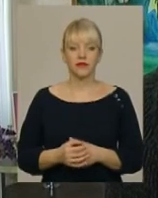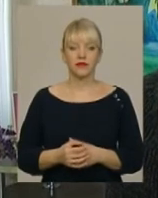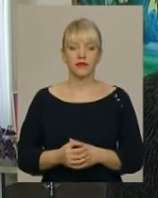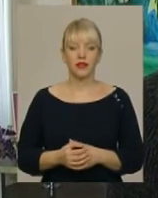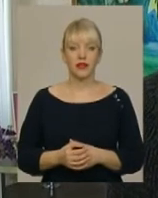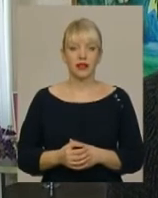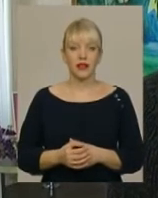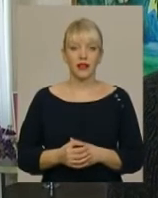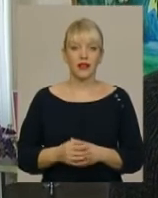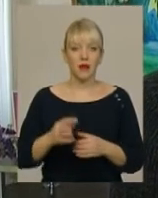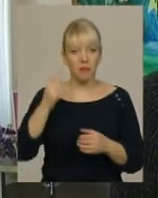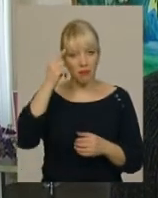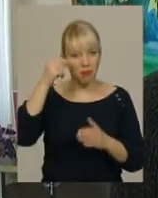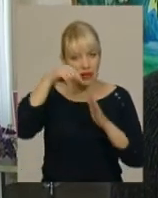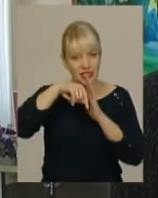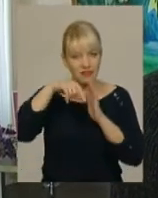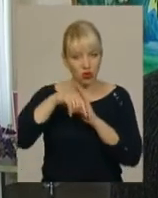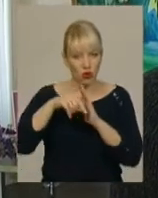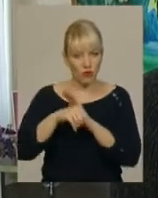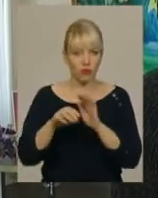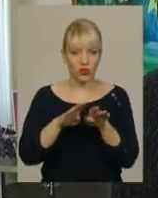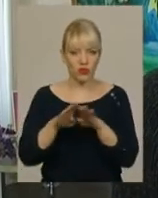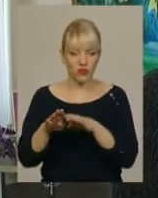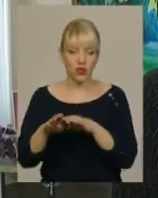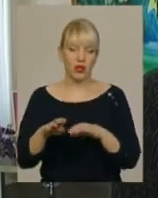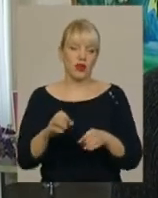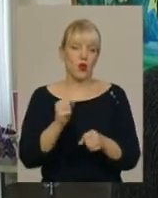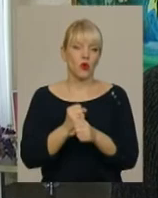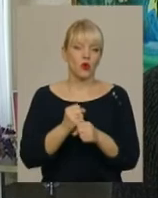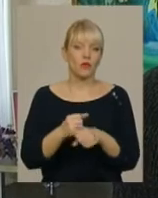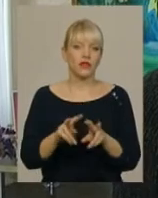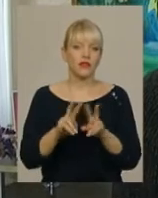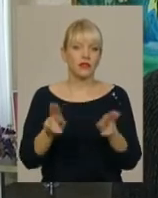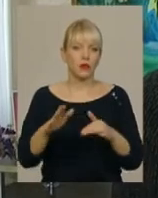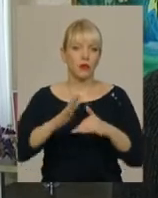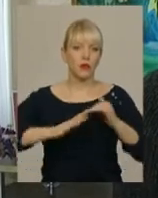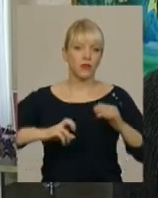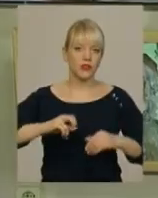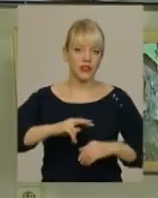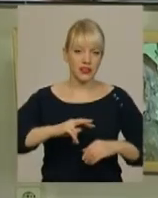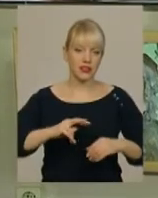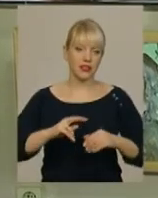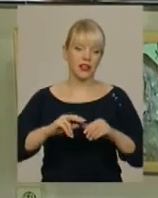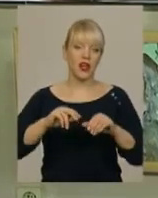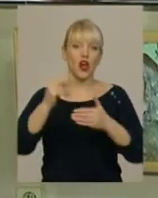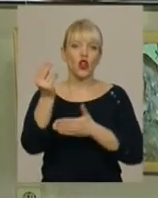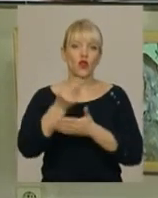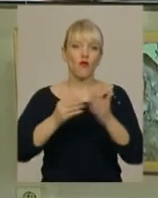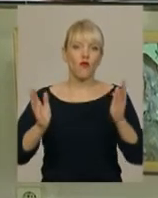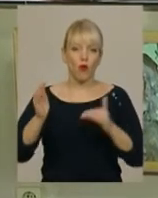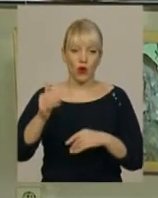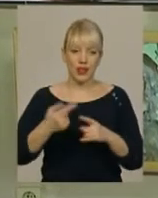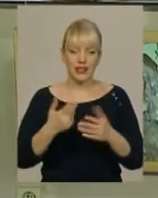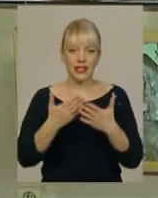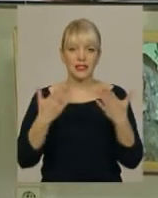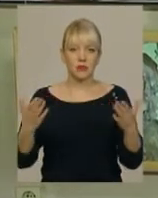підспідому, десь такому рівні, мистецькому робить майже професійні такі твори. Експозиція «Мій світ» – це